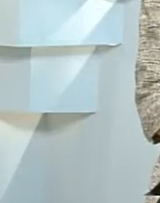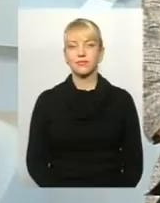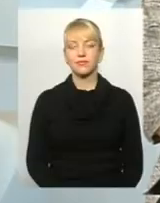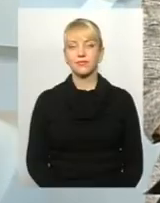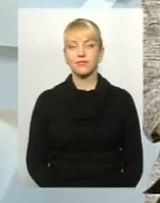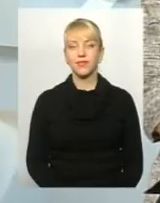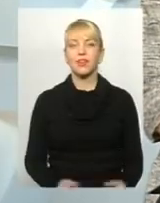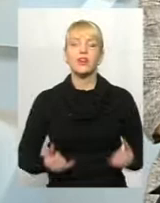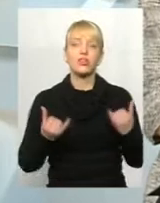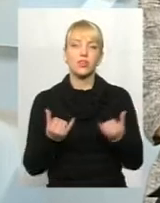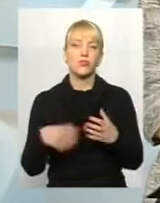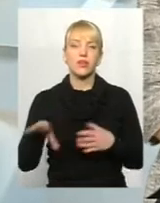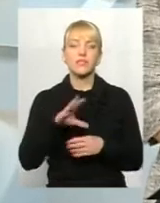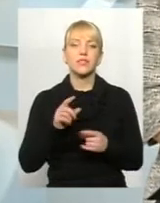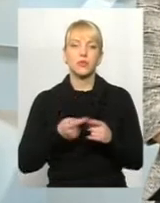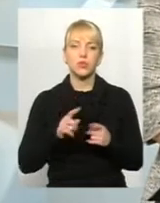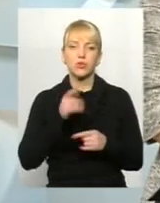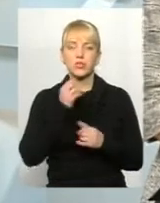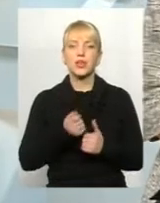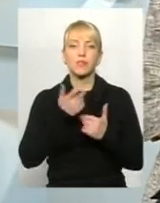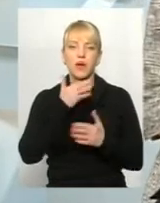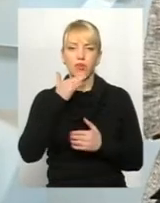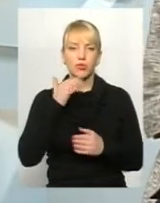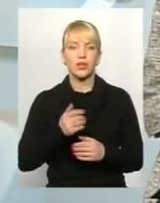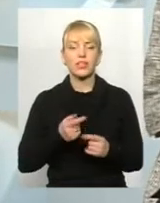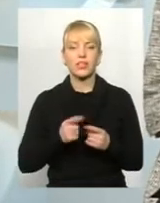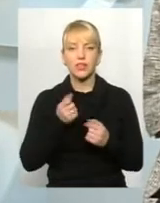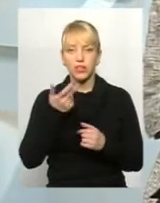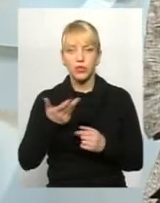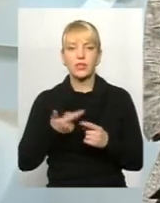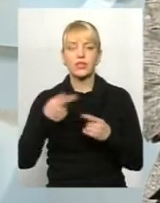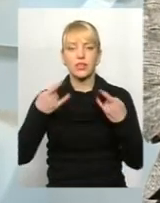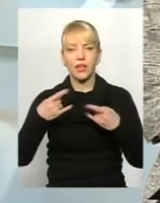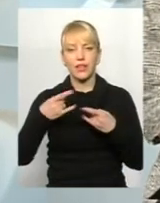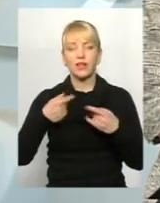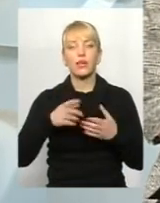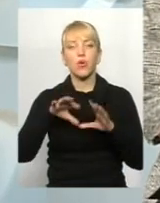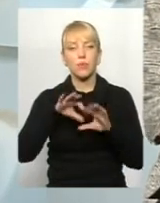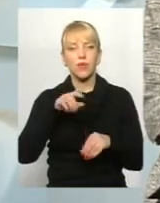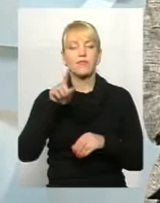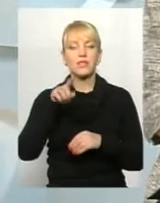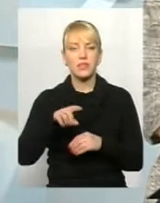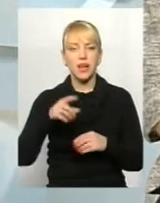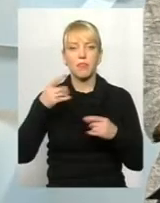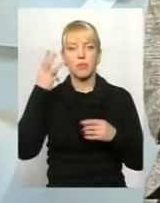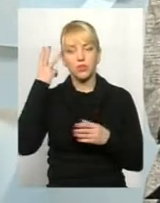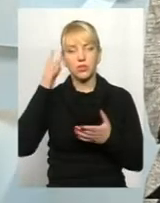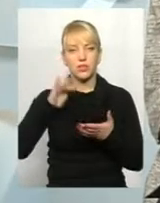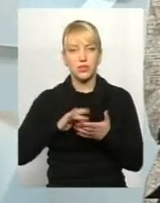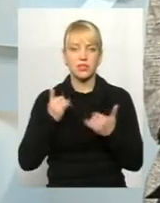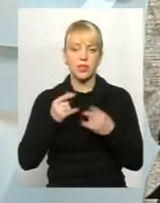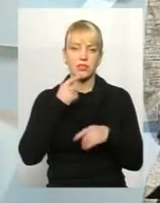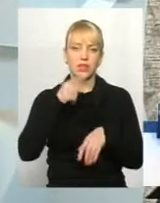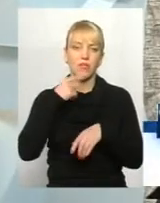Мої шанування усім, хто серед чималої кількості телеканалів, у цій порі обрав саме Поділяцентр. На часі в прямому ефірі